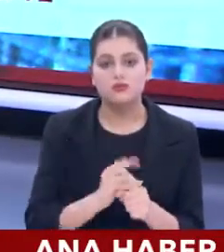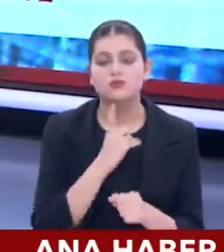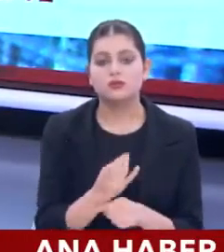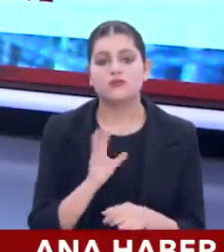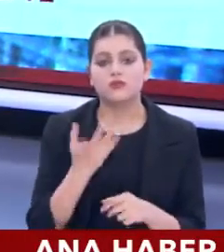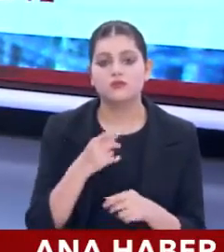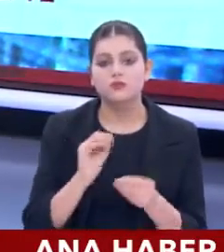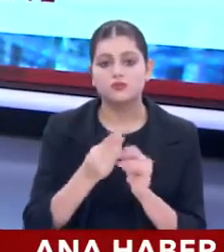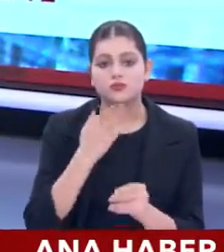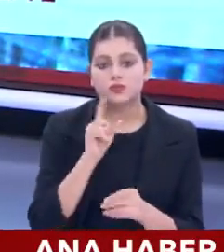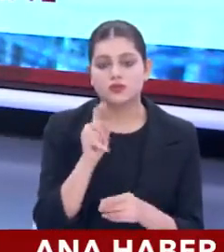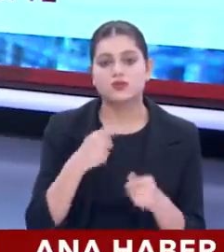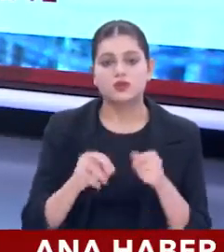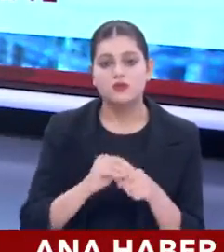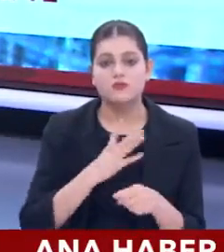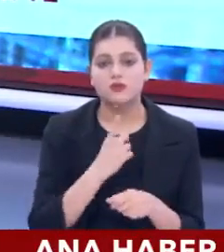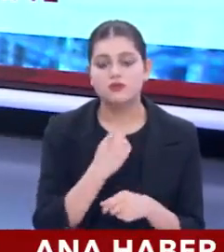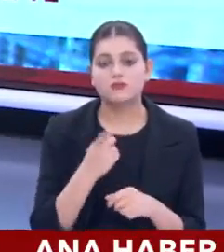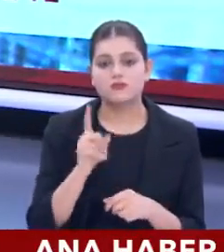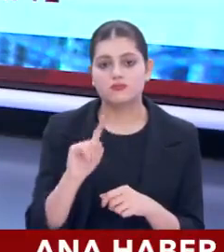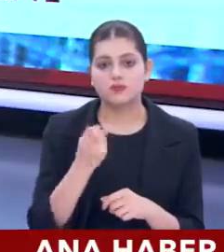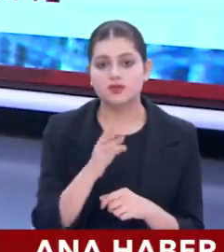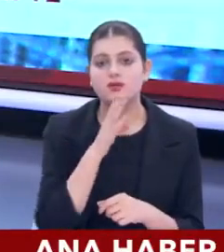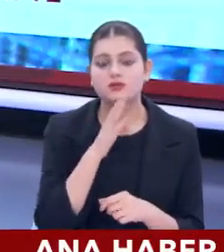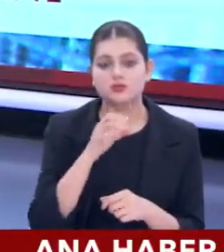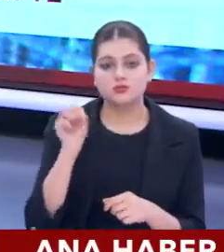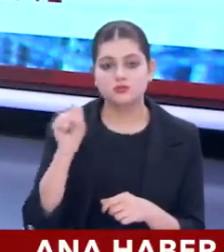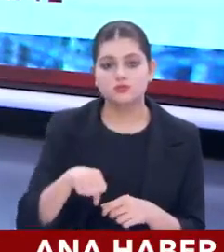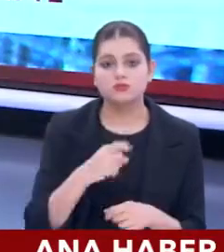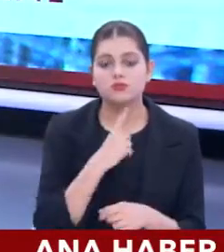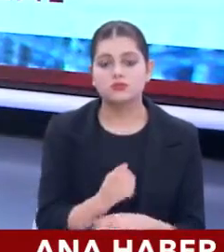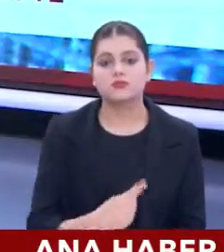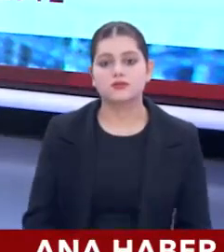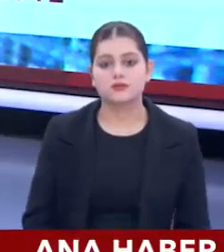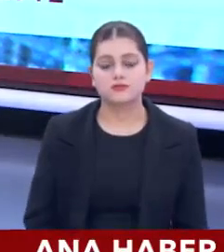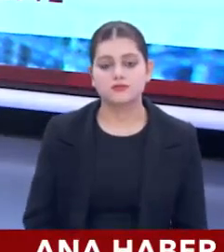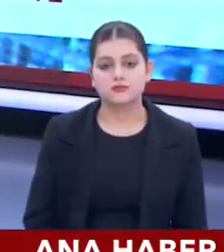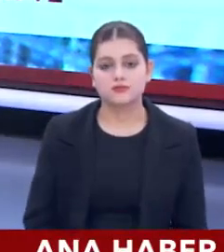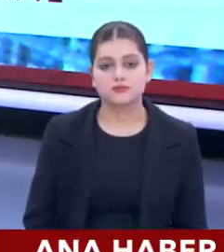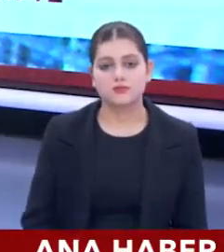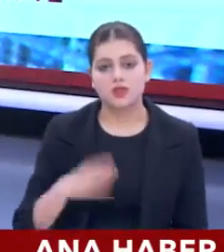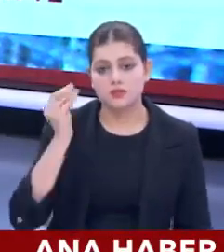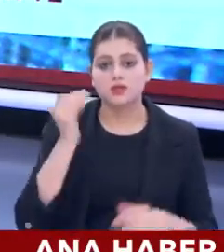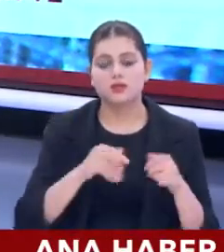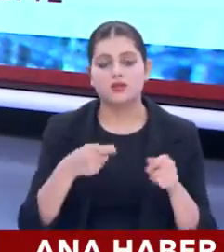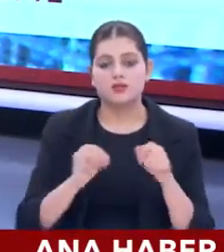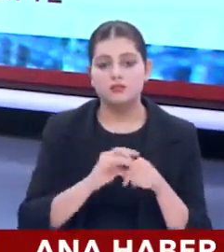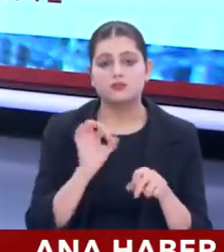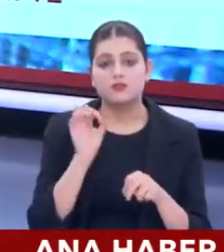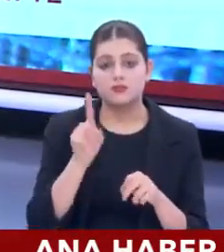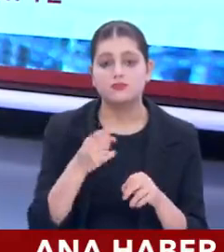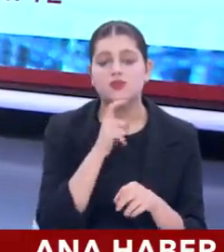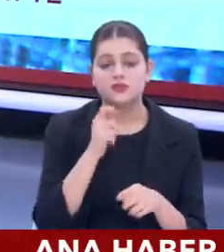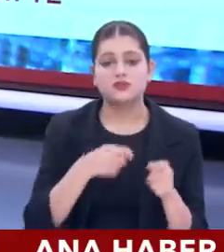ve bu soruna temas ederken bunu bir yabancı düşmanlığının algısına doğru getirirseniz işte orada